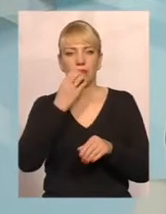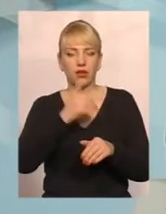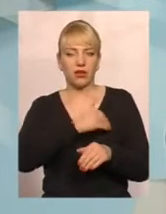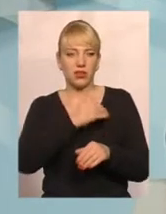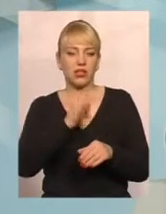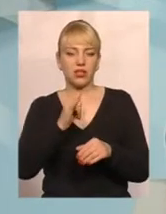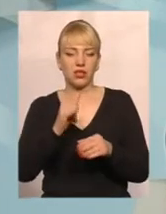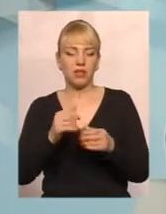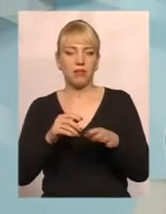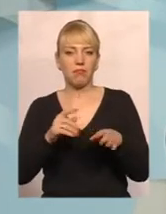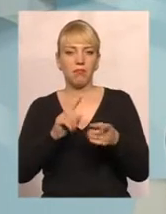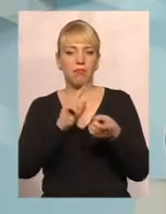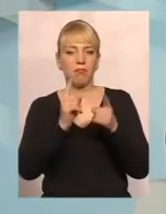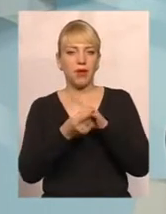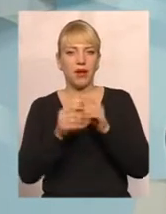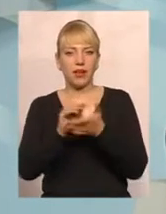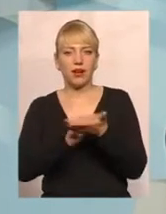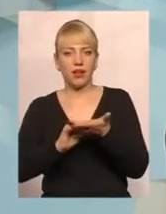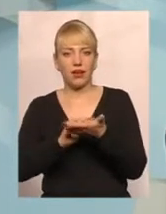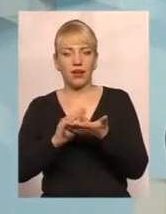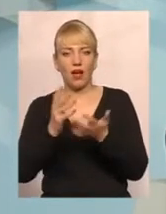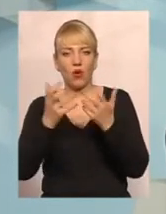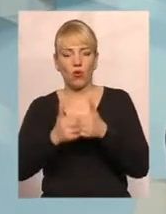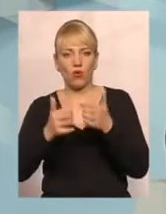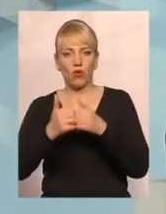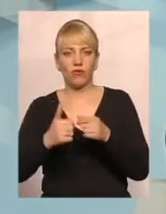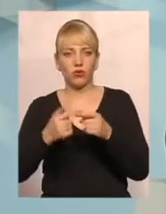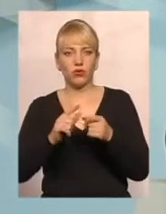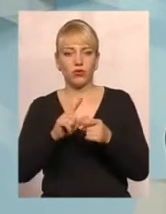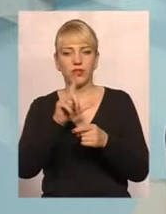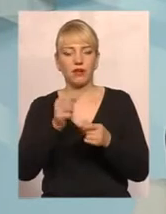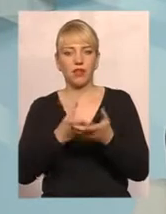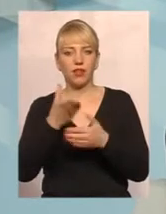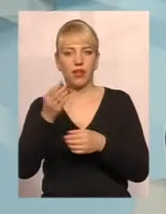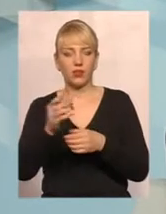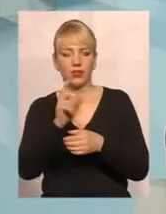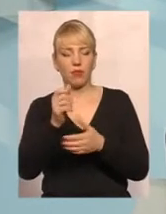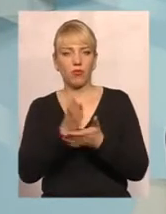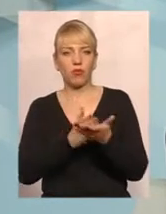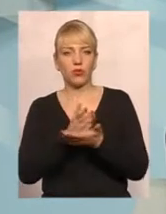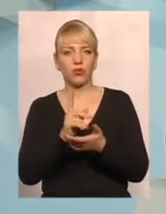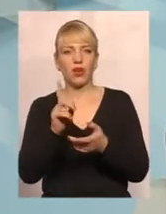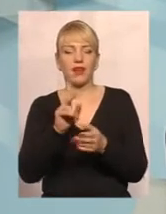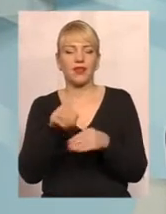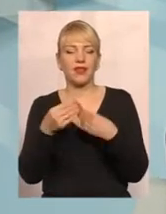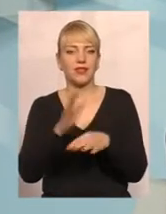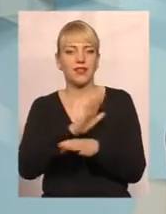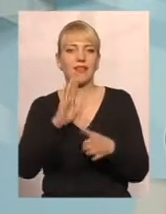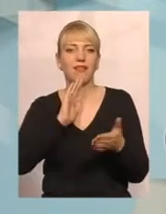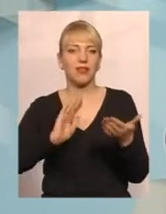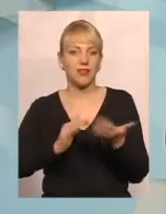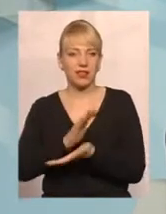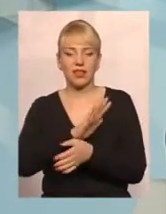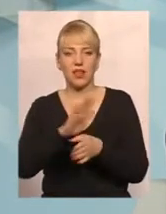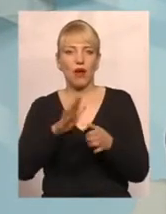плати не субсидії, а плати за послугу, ту чи іншу послугу, яка надається не якісно або не в повному